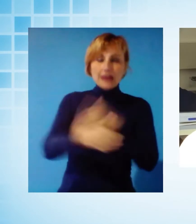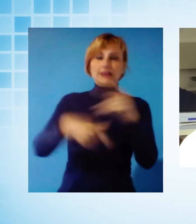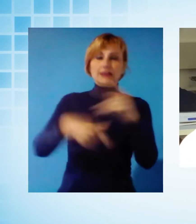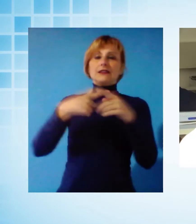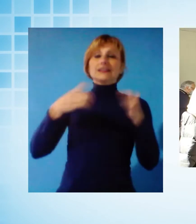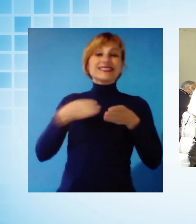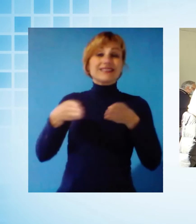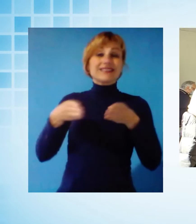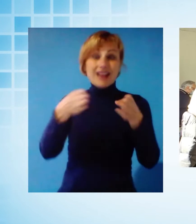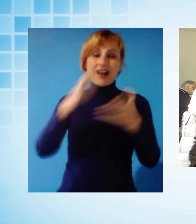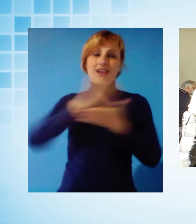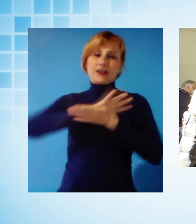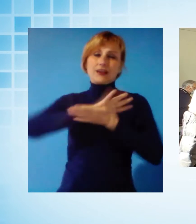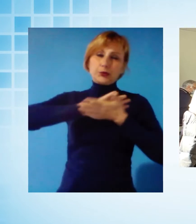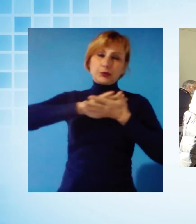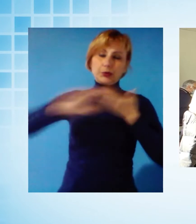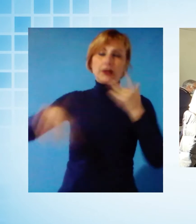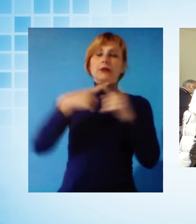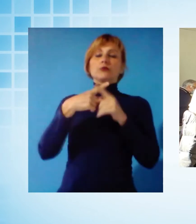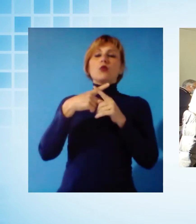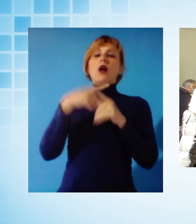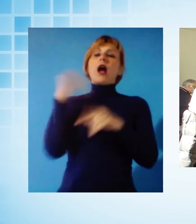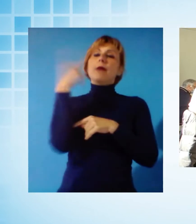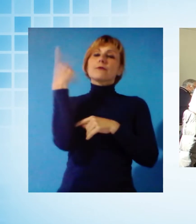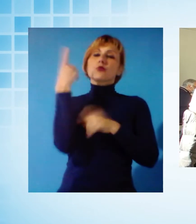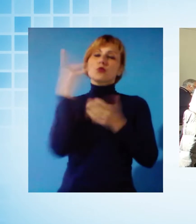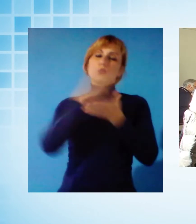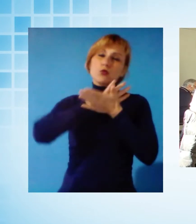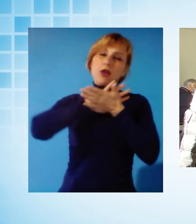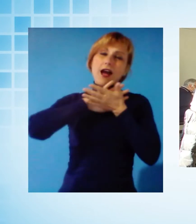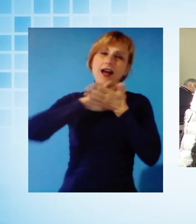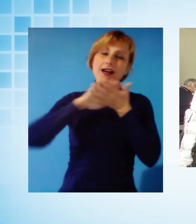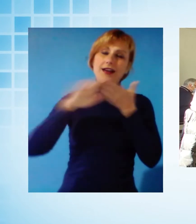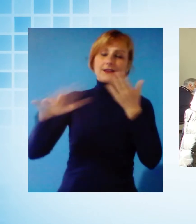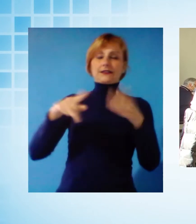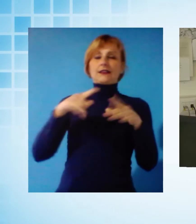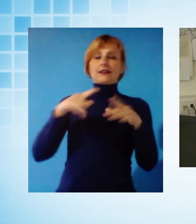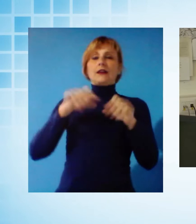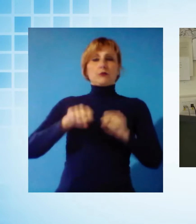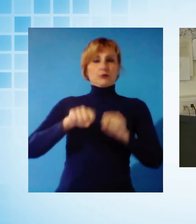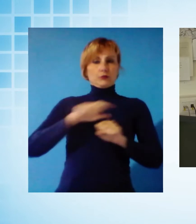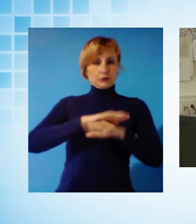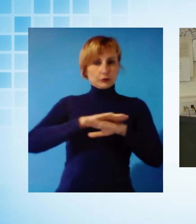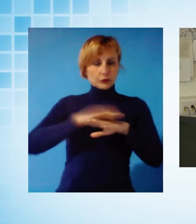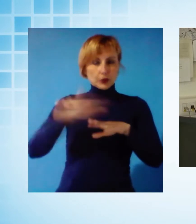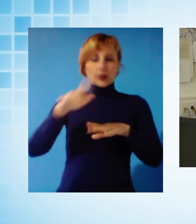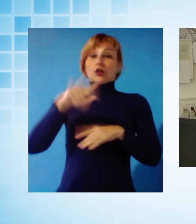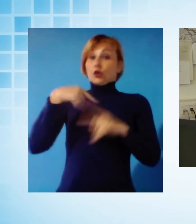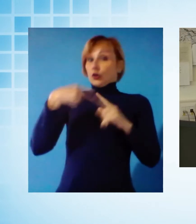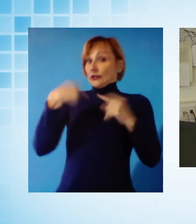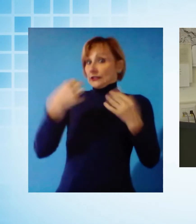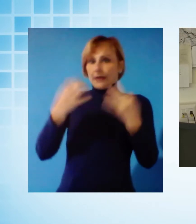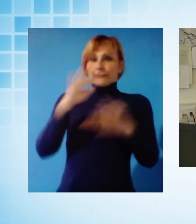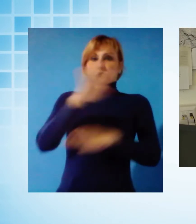una linea di pulizia e disinfezione delle ambulanze, in particolare avvenuto in tutte le 59 volte in cui i mezzi sono stati